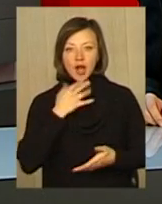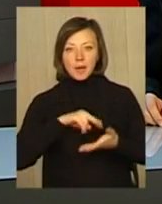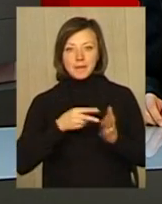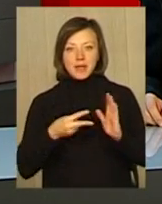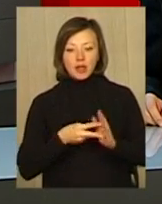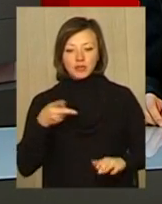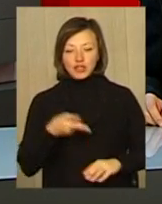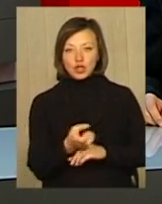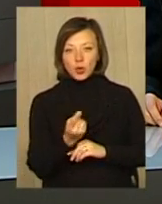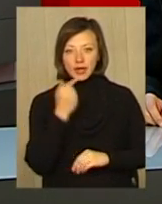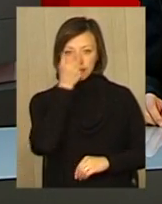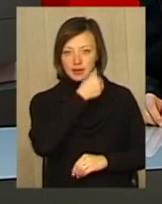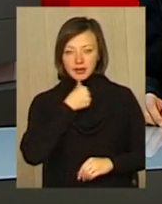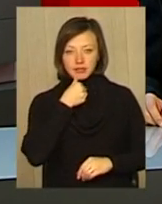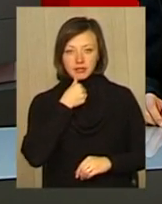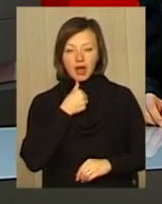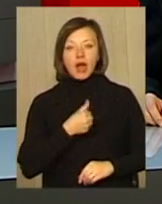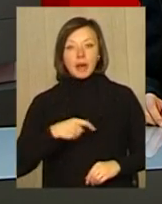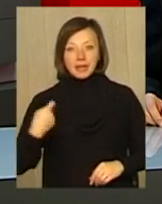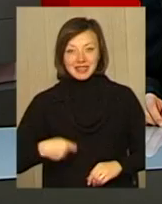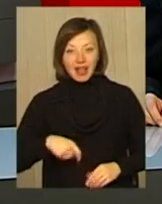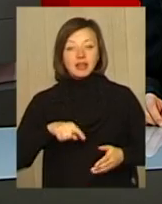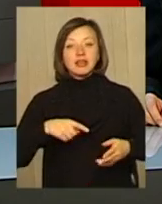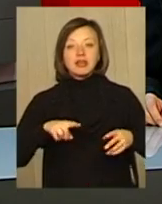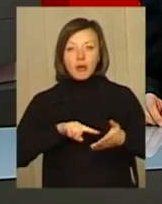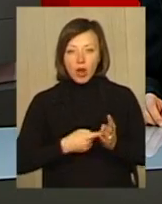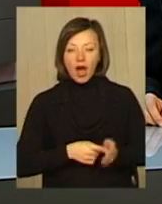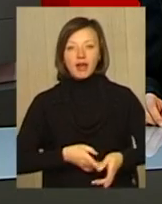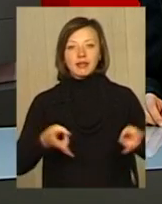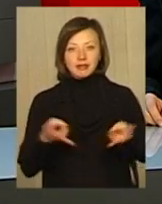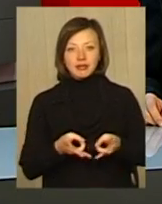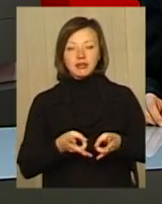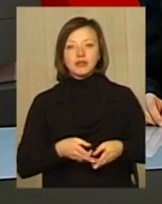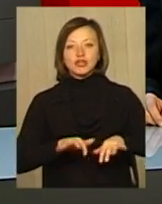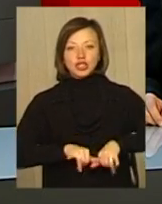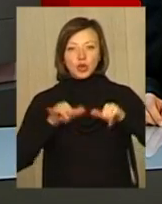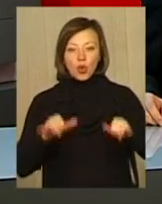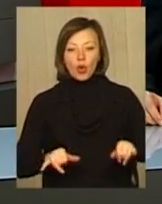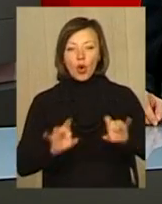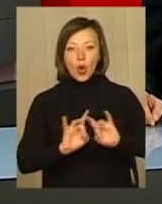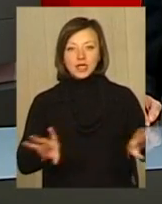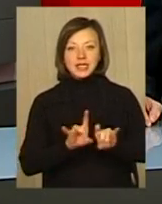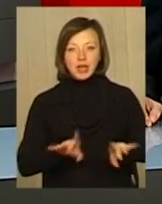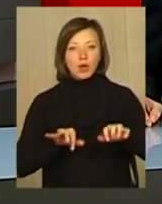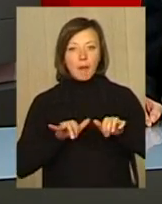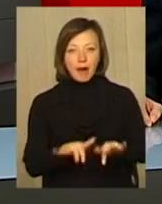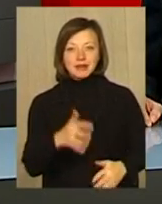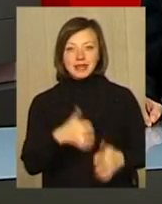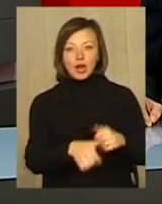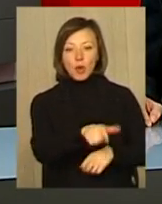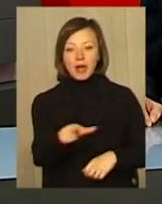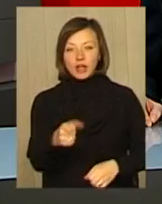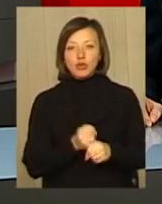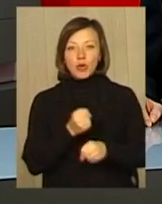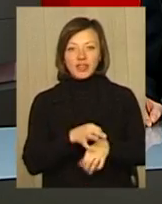планом на 2011. Він наполягає на важливості широкої роз'яснювальної кампанії серед громадян щодо роботи,